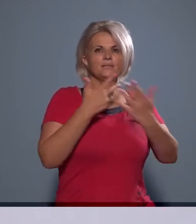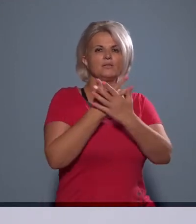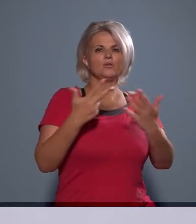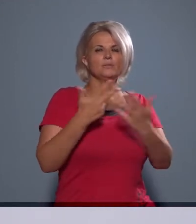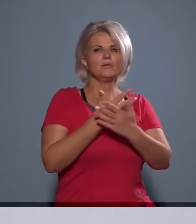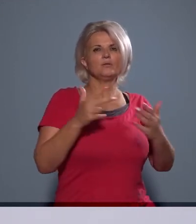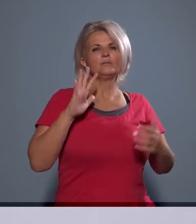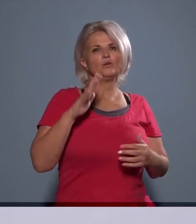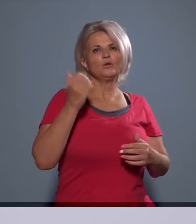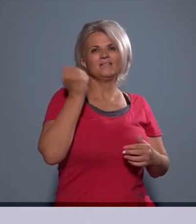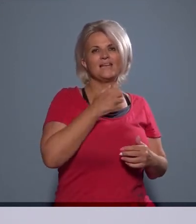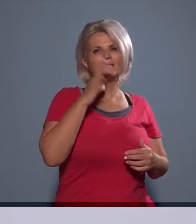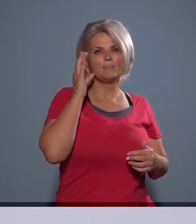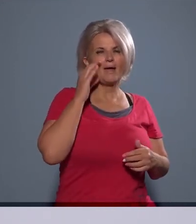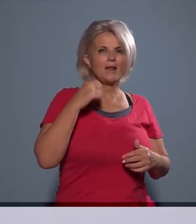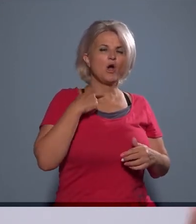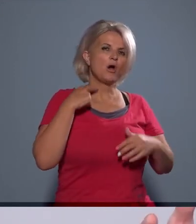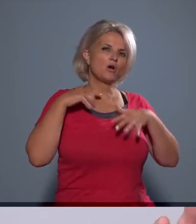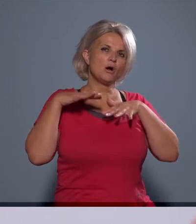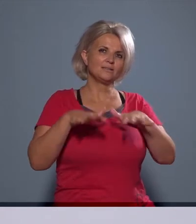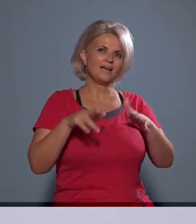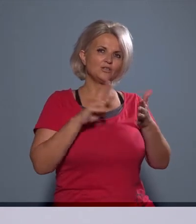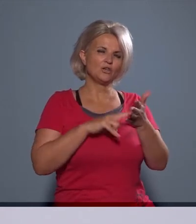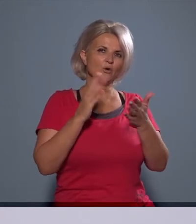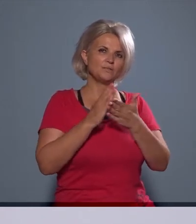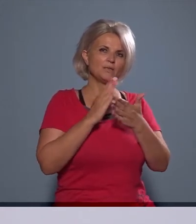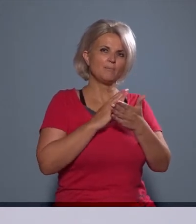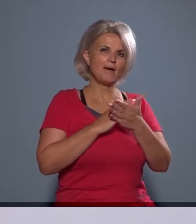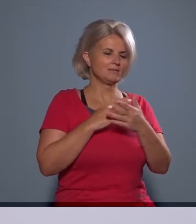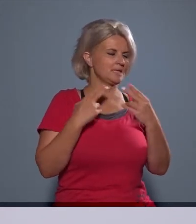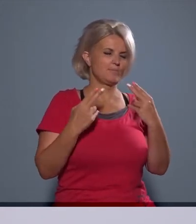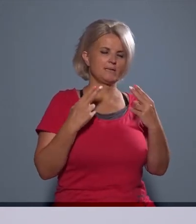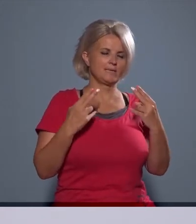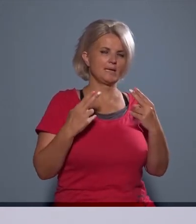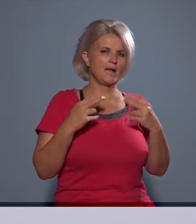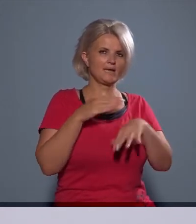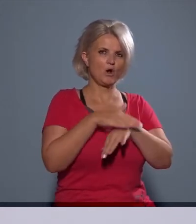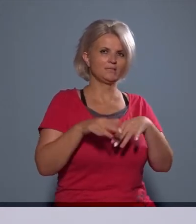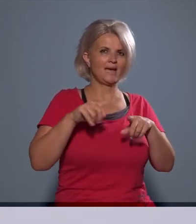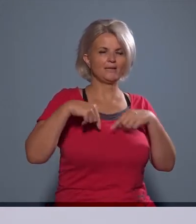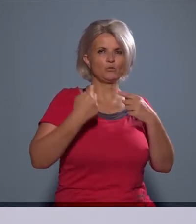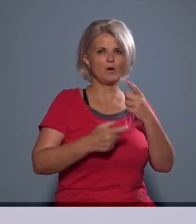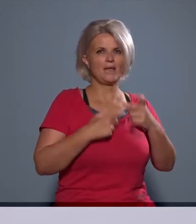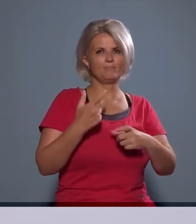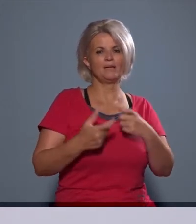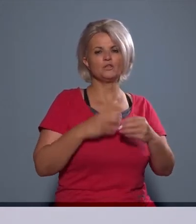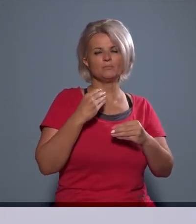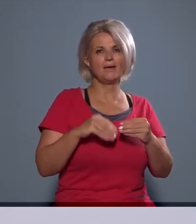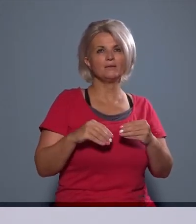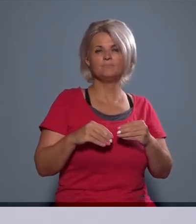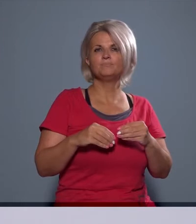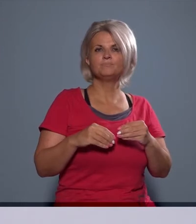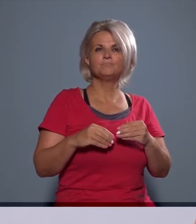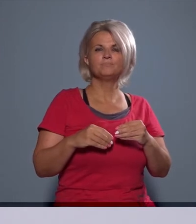decibeles hanghatást a jogszabály önmagában nem értékeli határérték túllépésként, mert azt mondja,